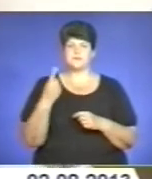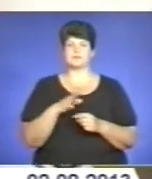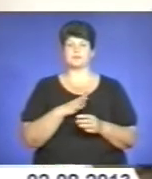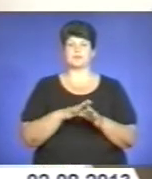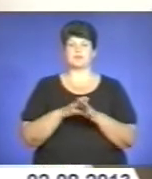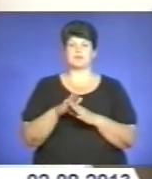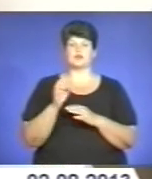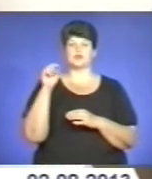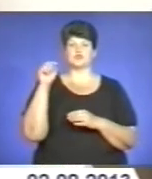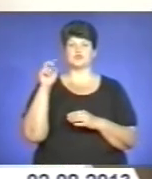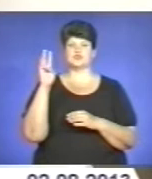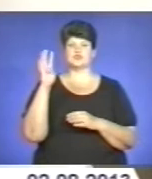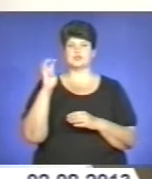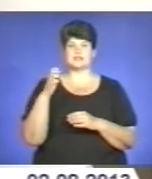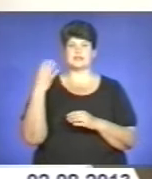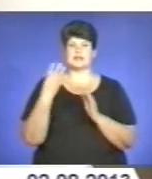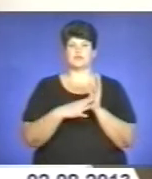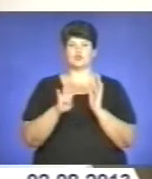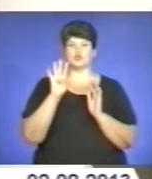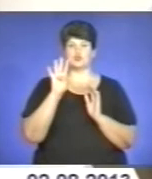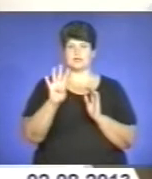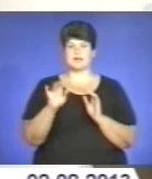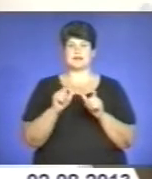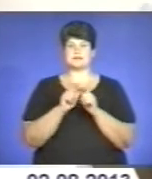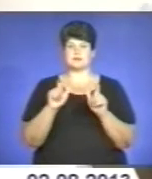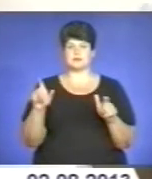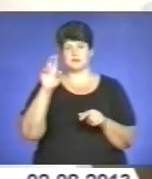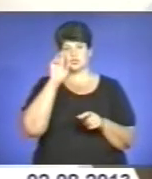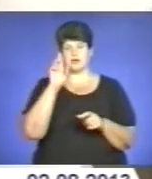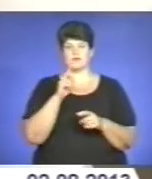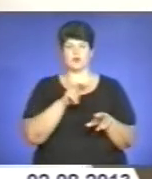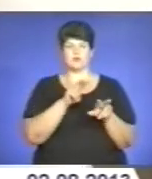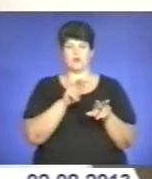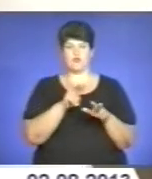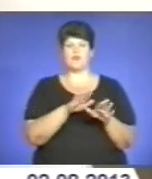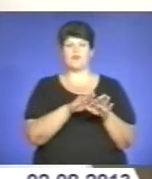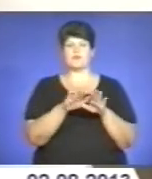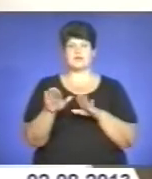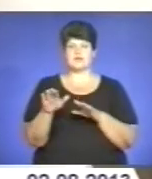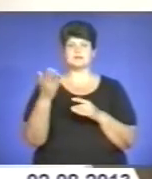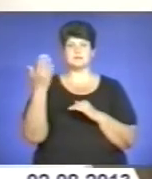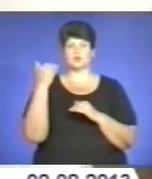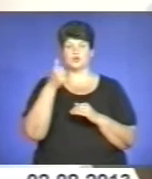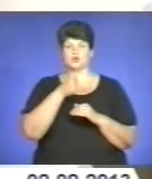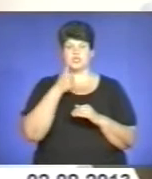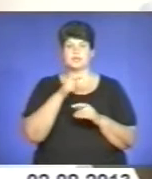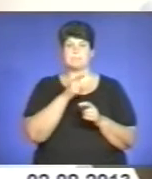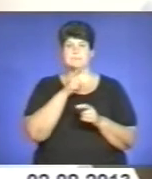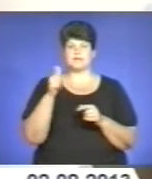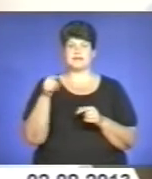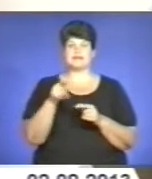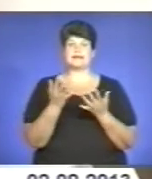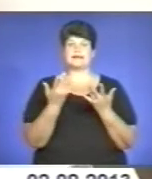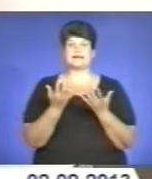494 заходи державного нагляду. В порівнянні з минулорічним періодом їх кількість